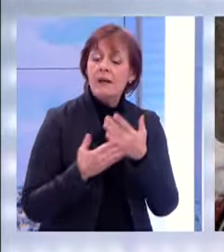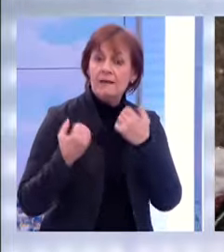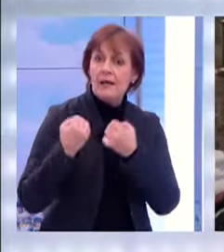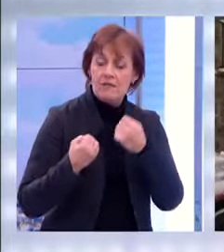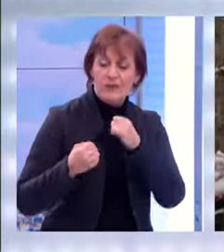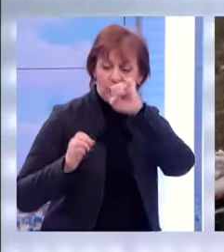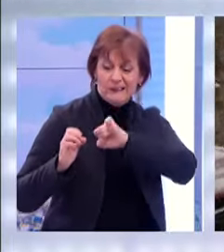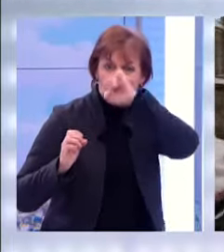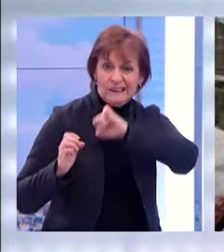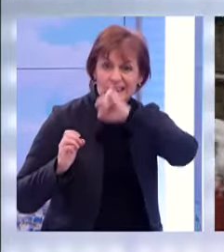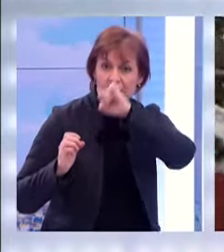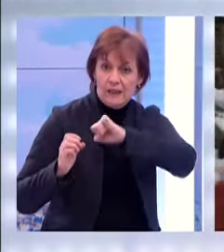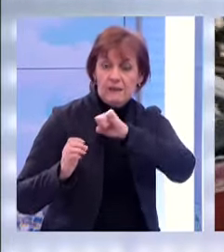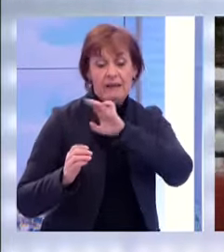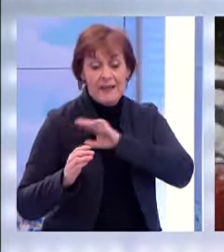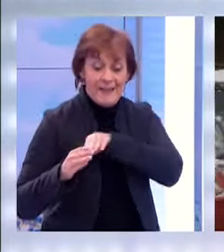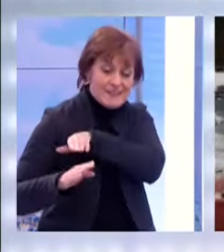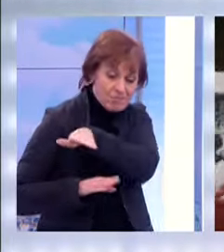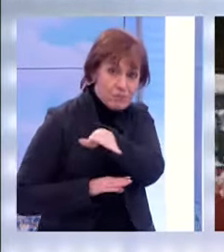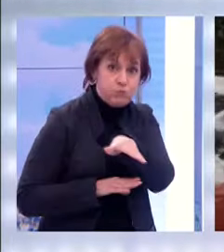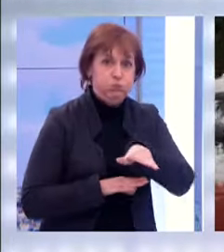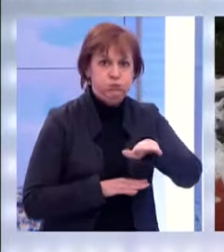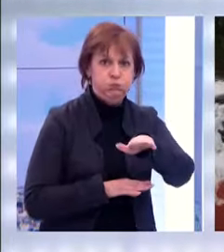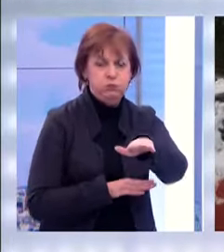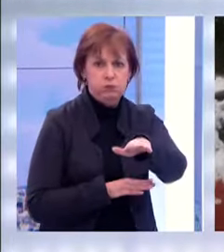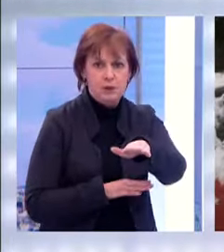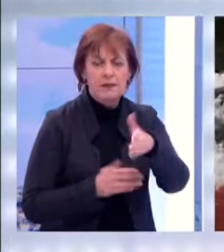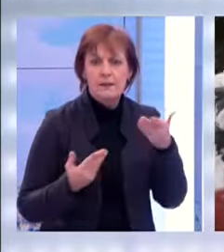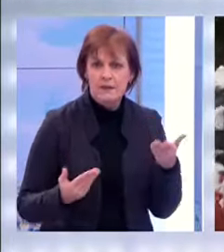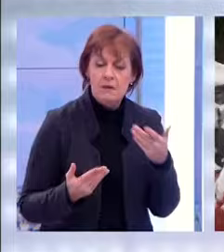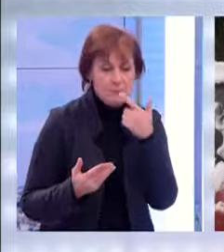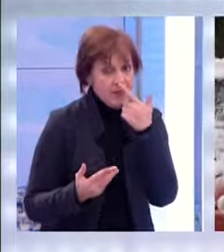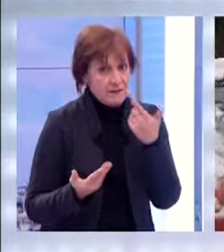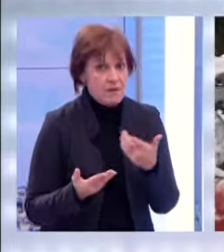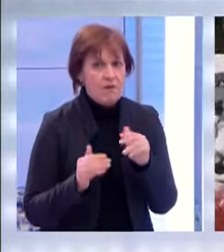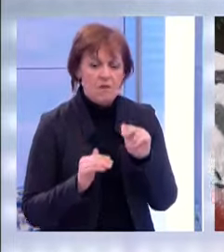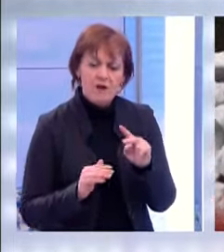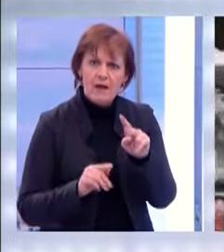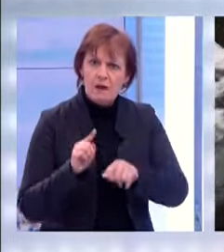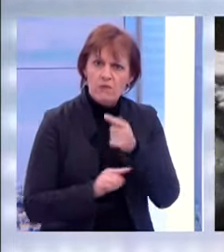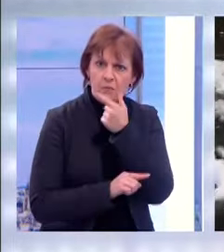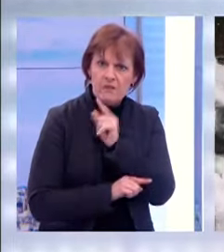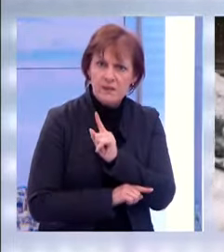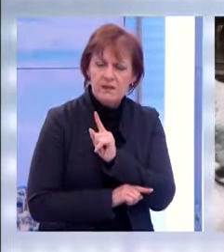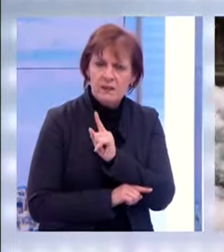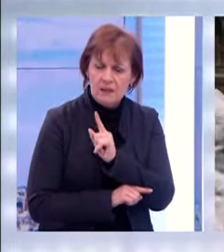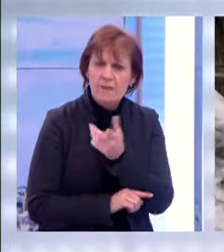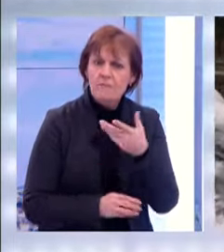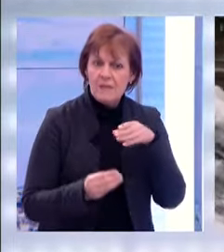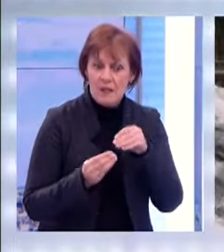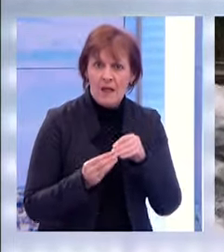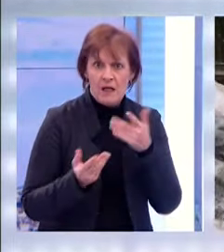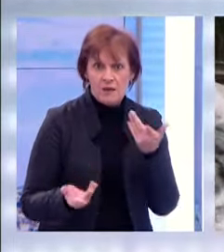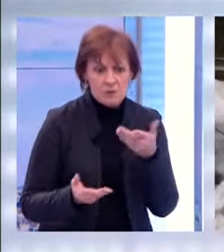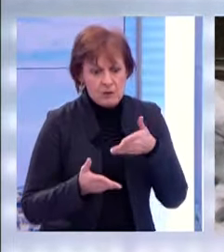grattent leurs voitures, tentent de sortir de leur place de parking. Ce n pas forcément une chose facile et ça met parfois aussi les personnes